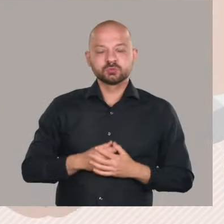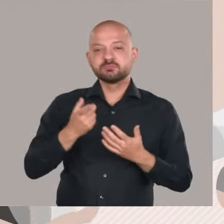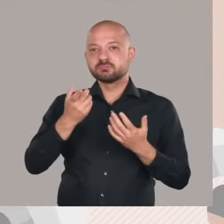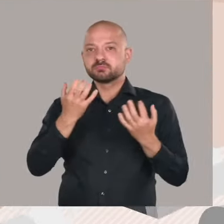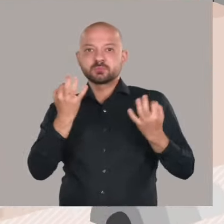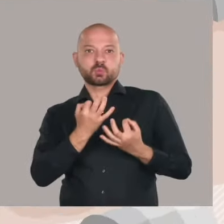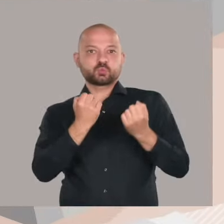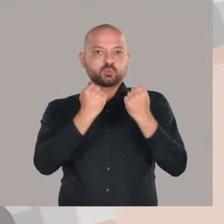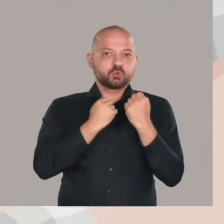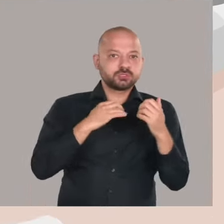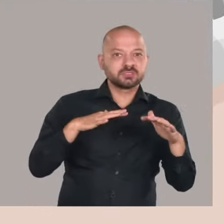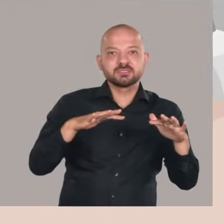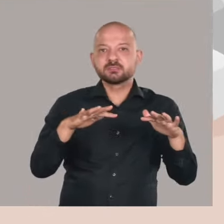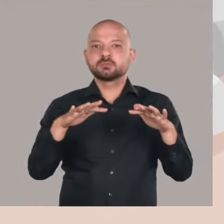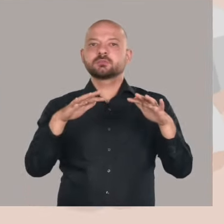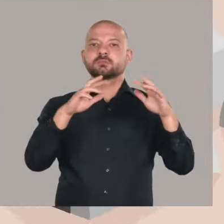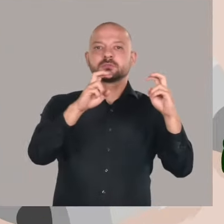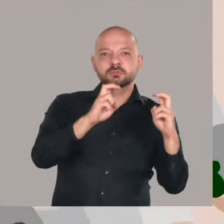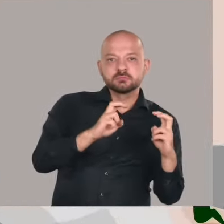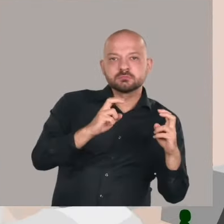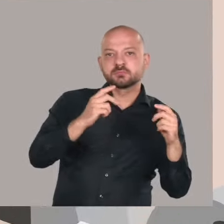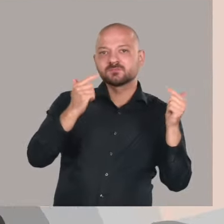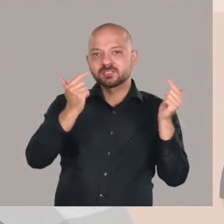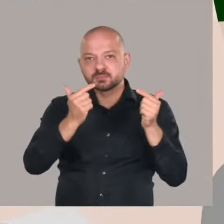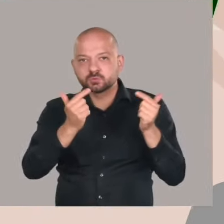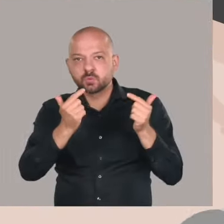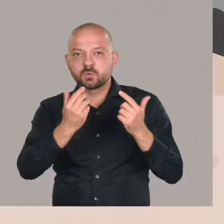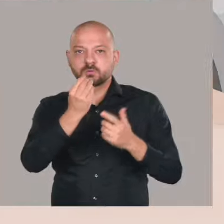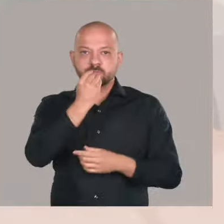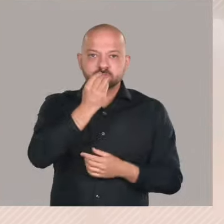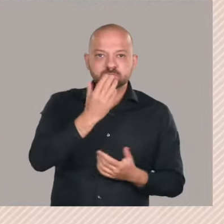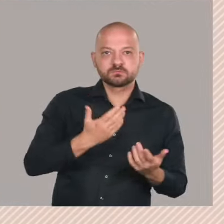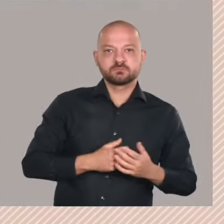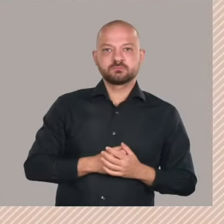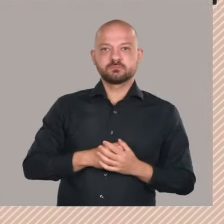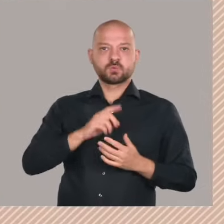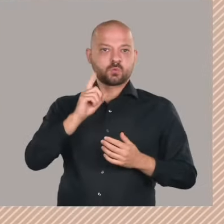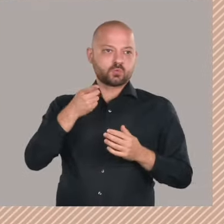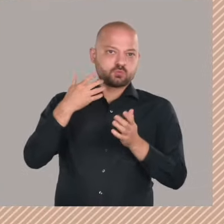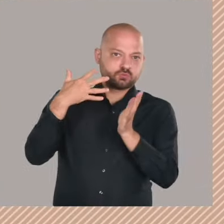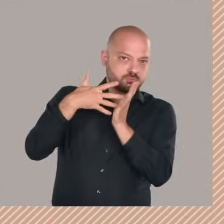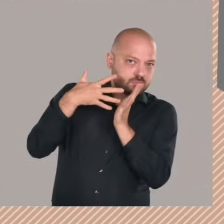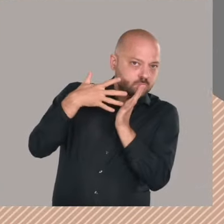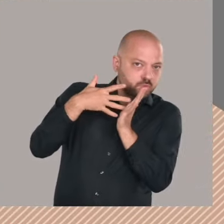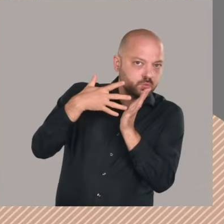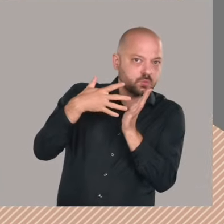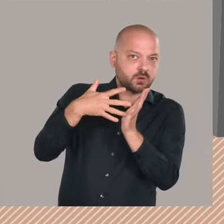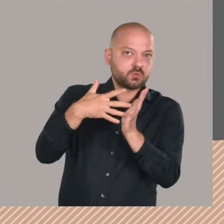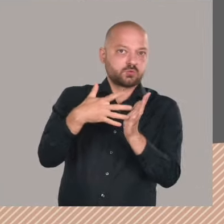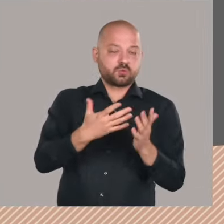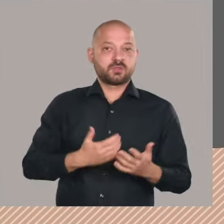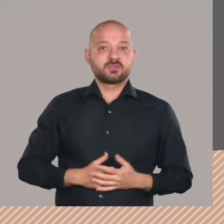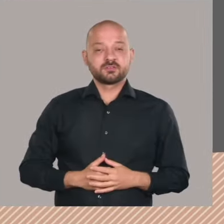Schutzsuchende finden hier Zuflucht und werden versorgt. Aber sie stehen auch unter Kontrolle.